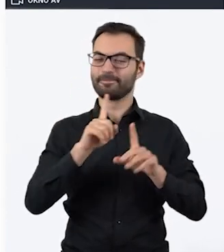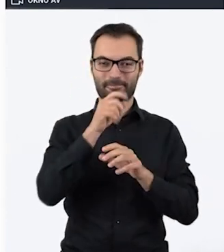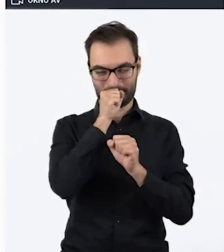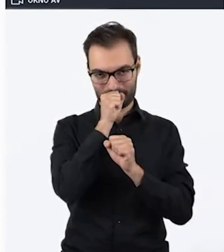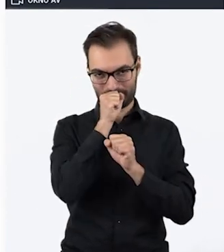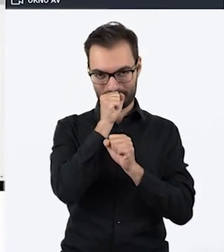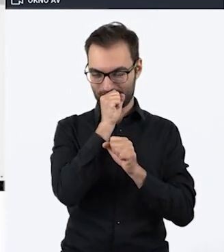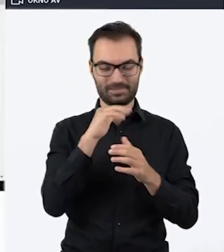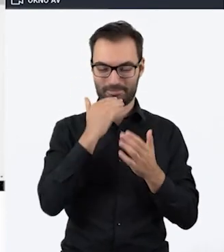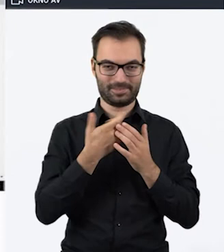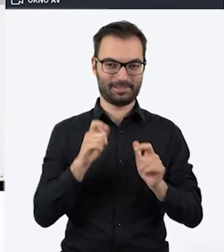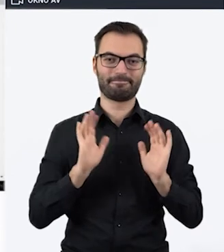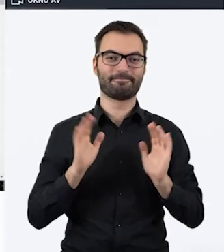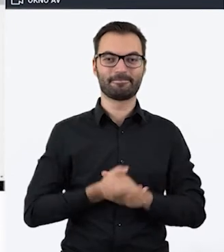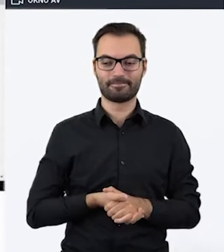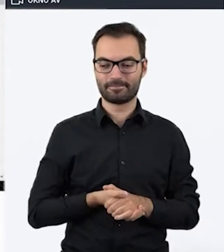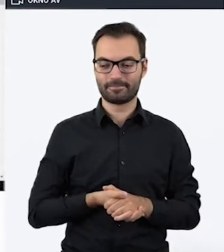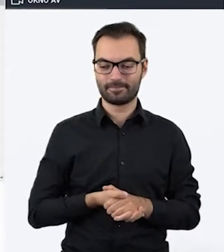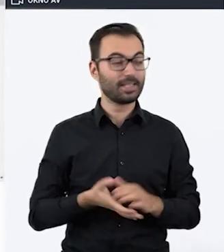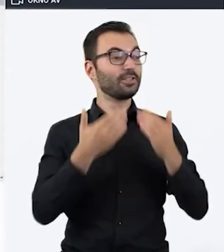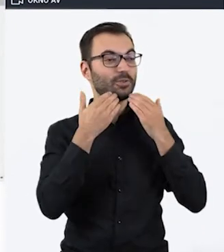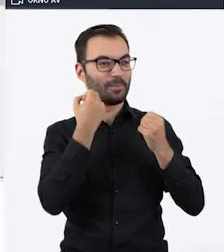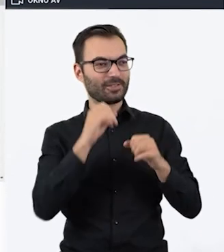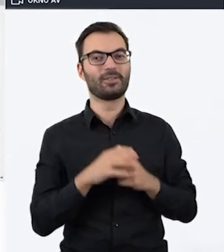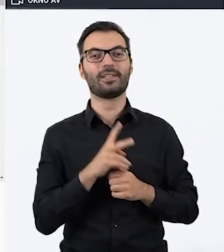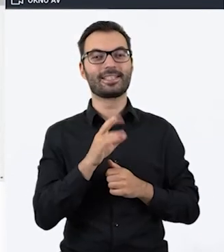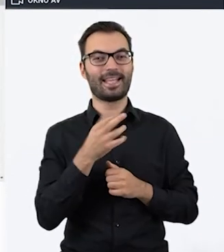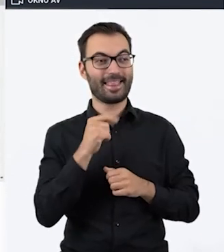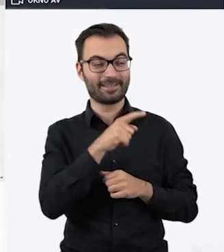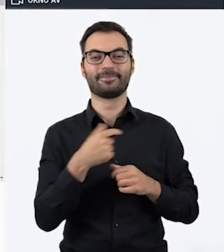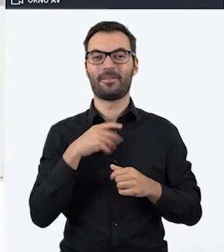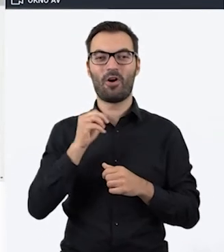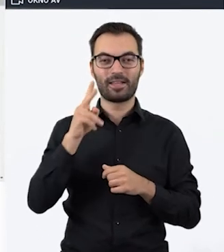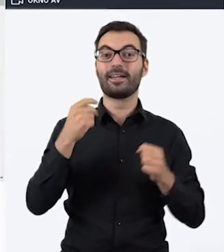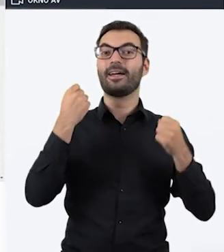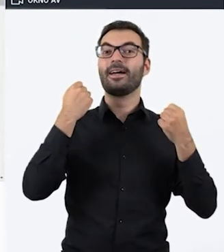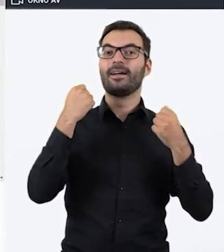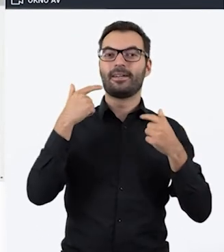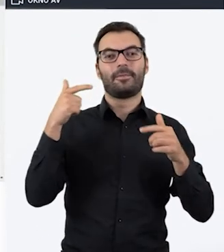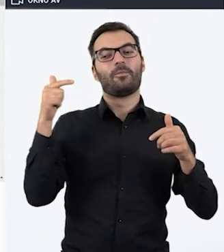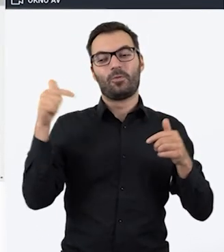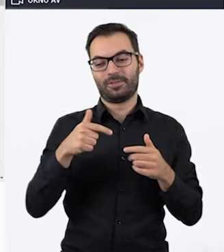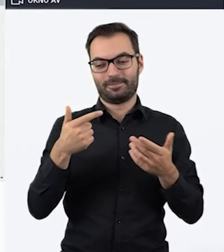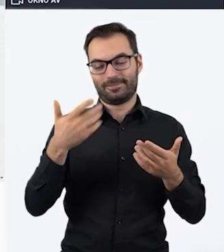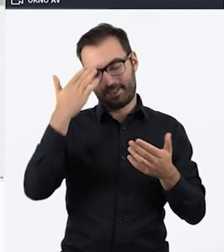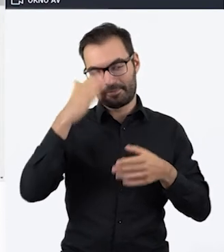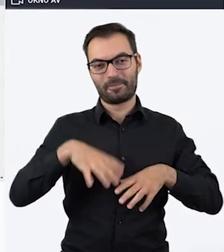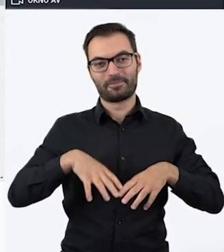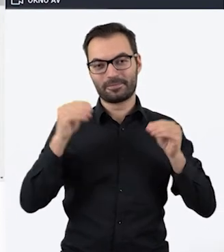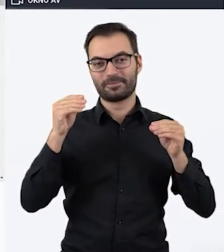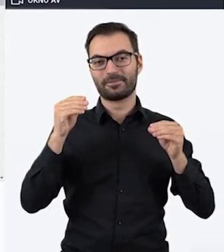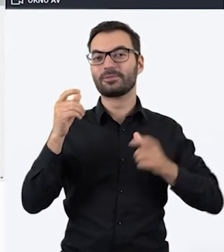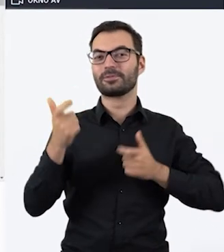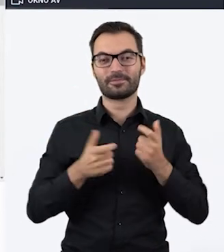Na razie nic nie zdradzam. Dobrze, dziękuję, Kseniu. Drodzy Państwo, nie moglibyśmy zacząć inaczej